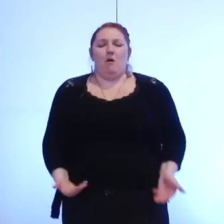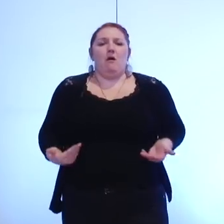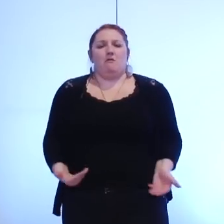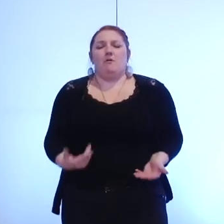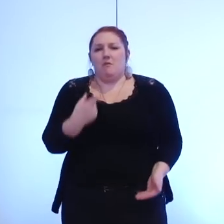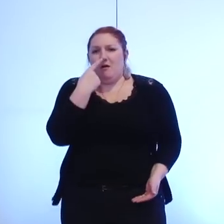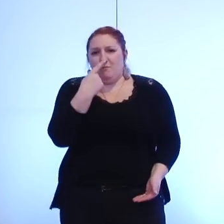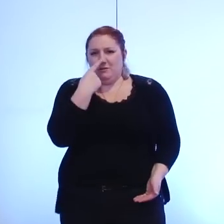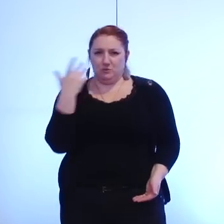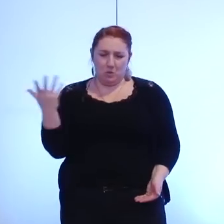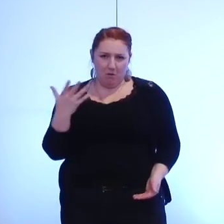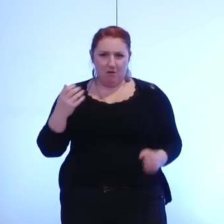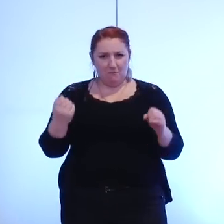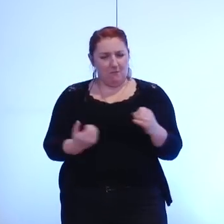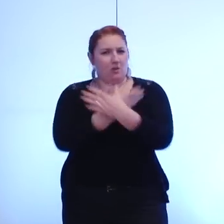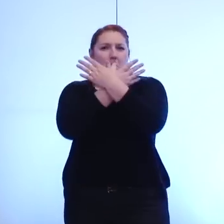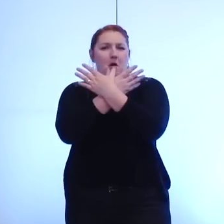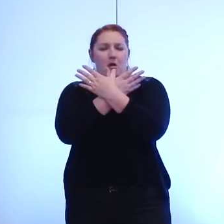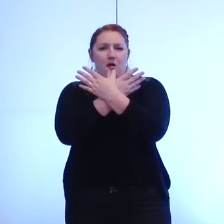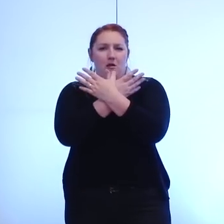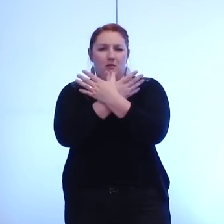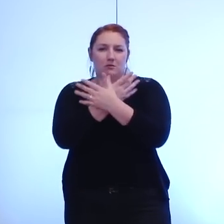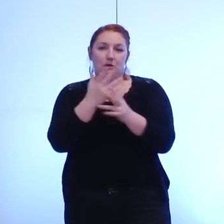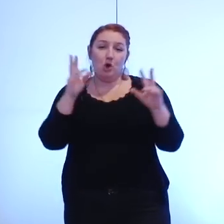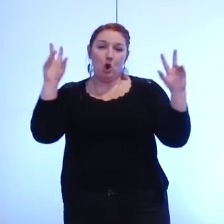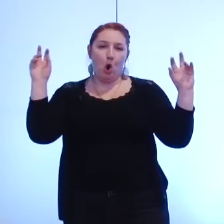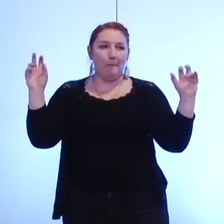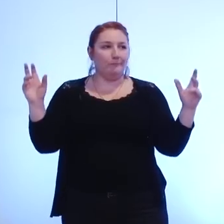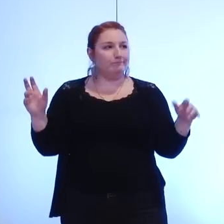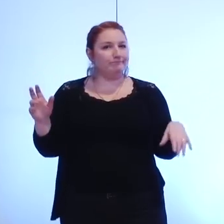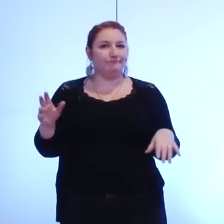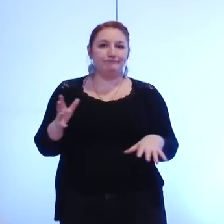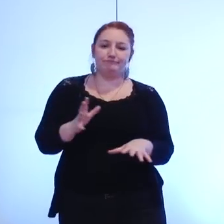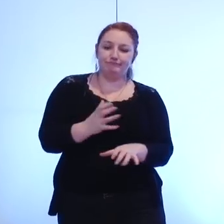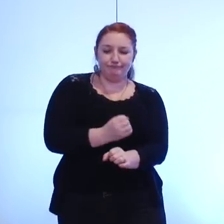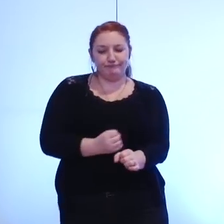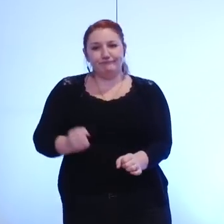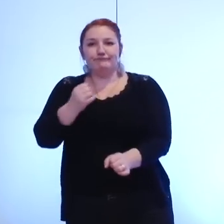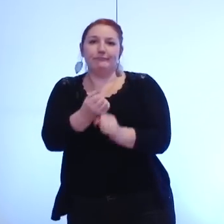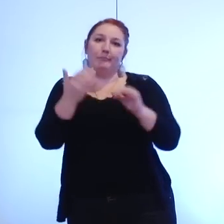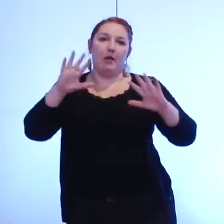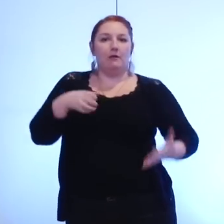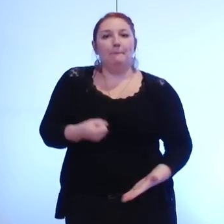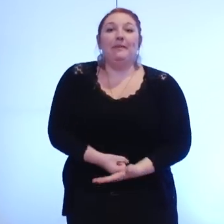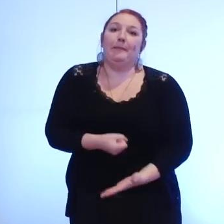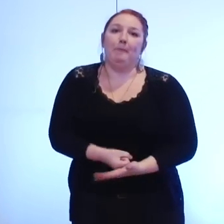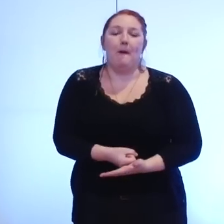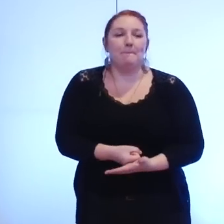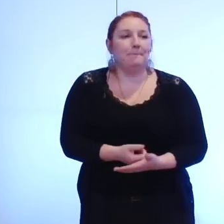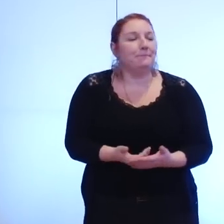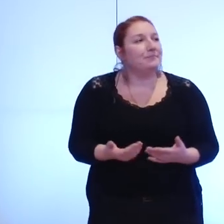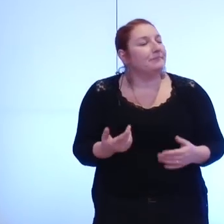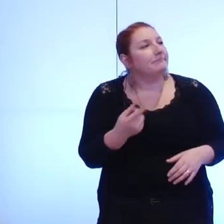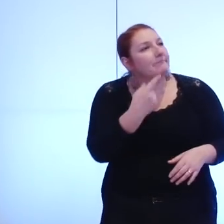cette métropole se fait à minima j'ai l